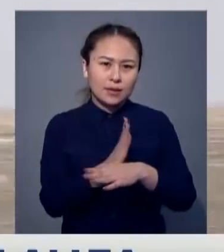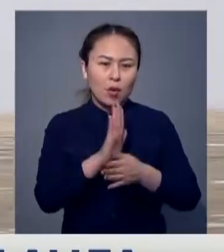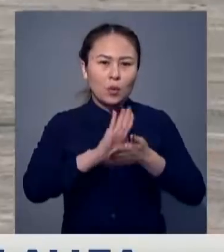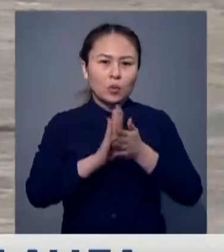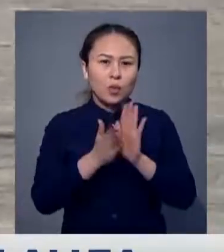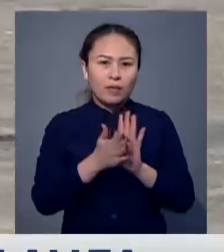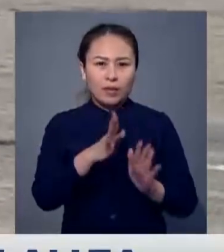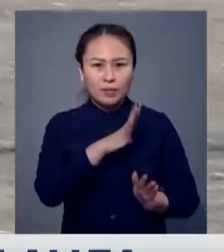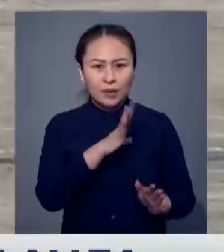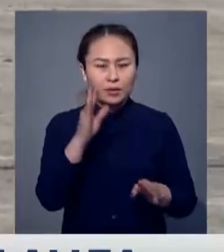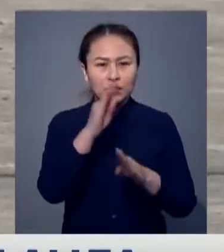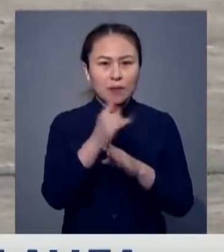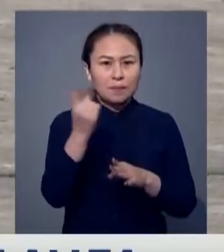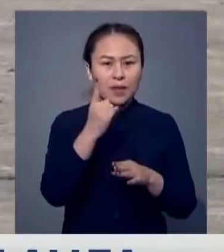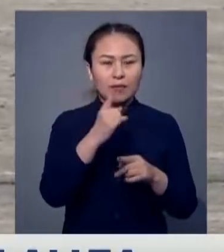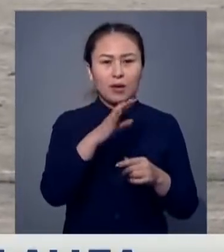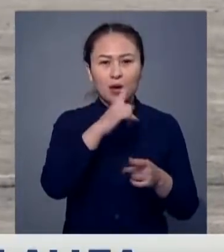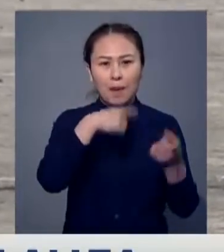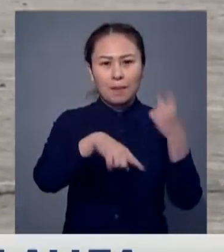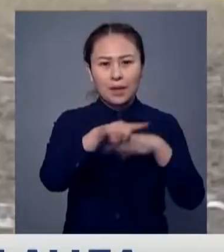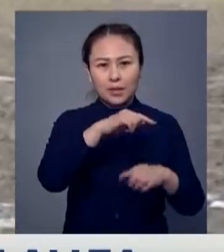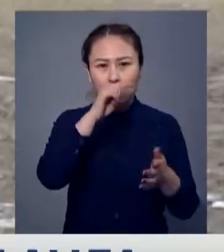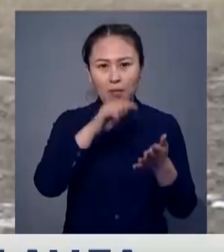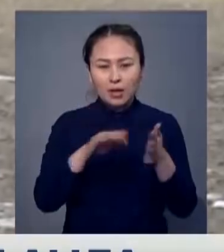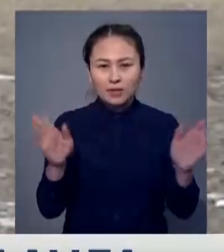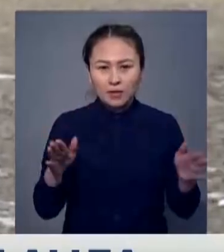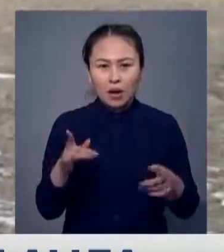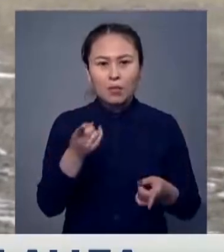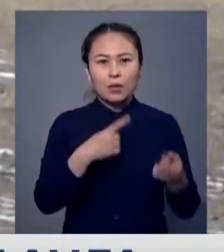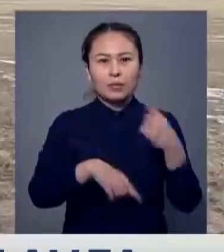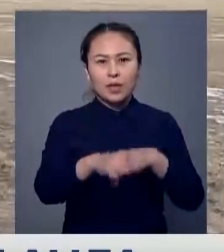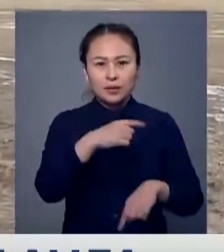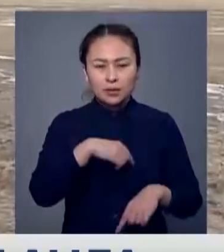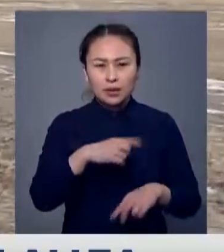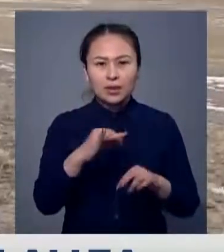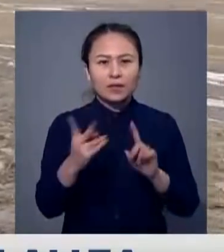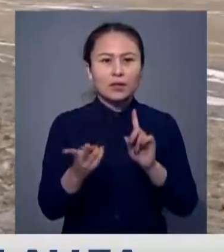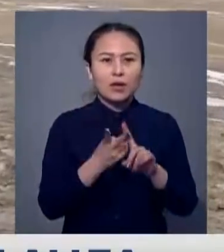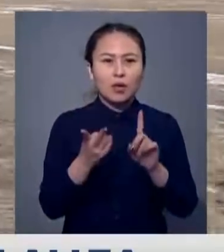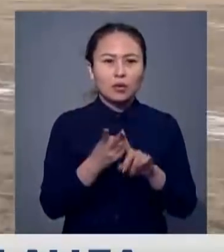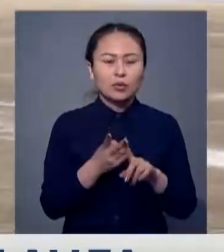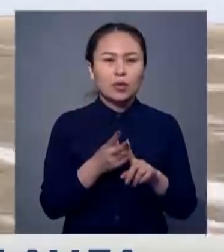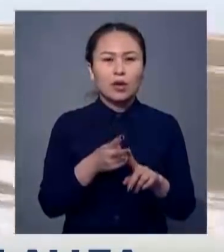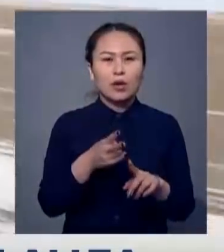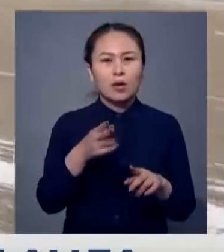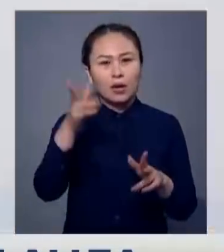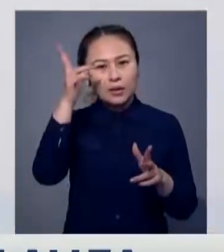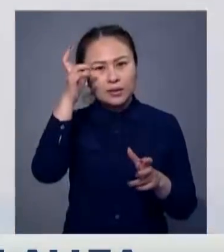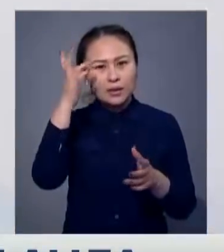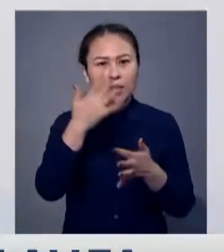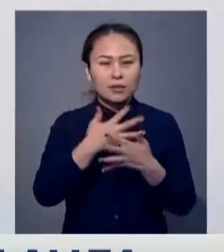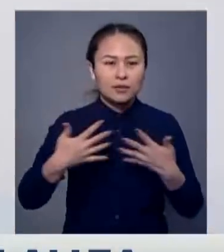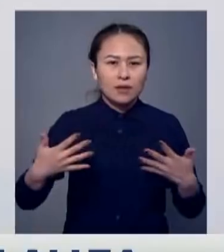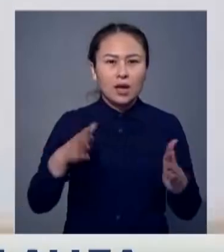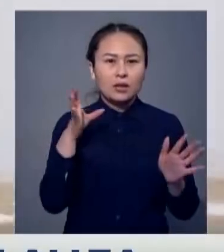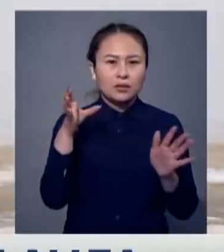қойылды. Әуелі құсты ұшырып есіне қайтару, шырғаға салу арқылы үріктеу жасалды. Мұнангейін қойан, түлкі қарсақ сияқты